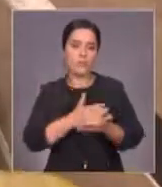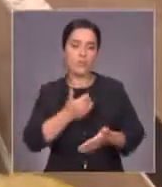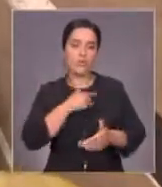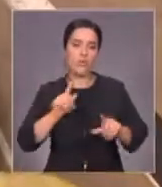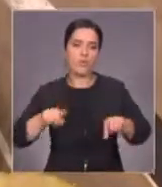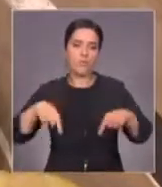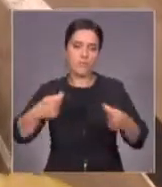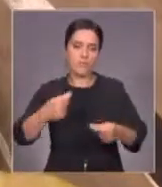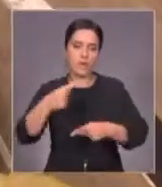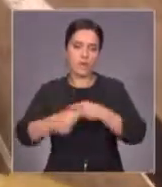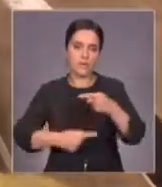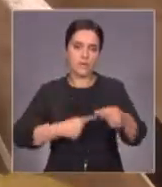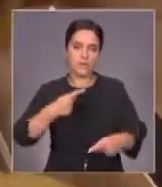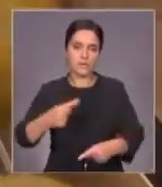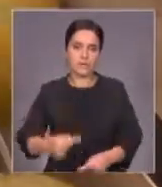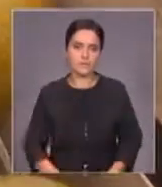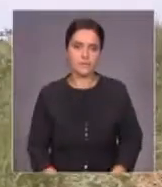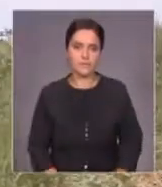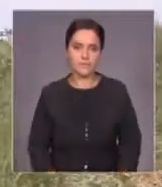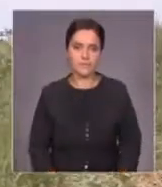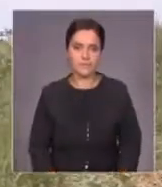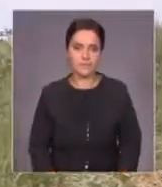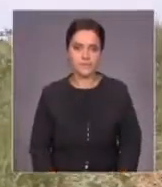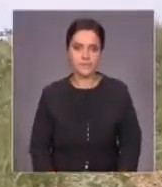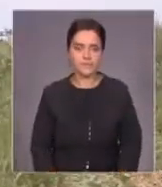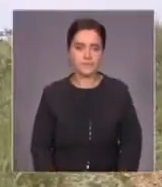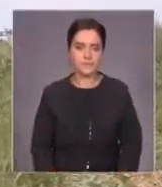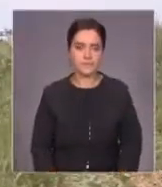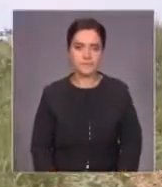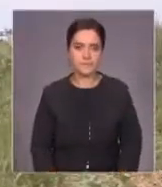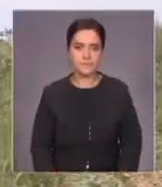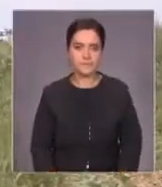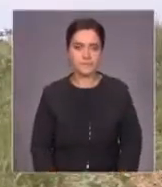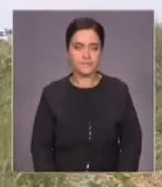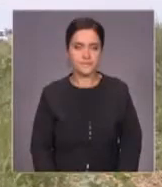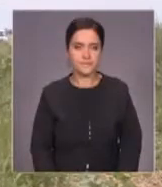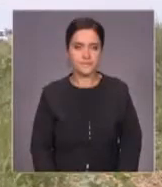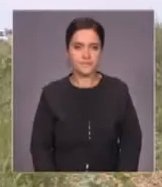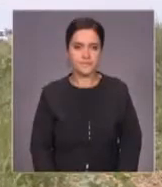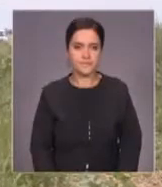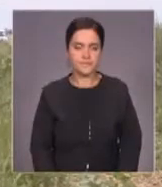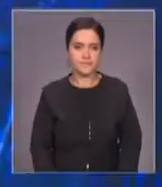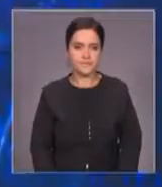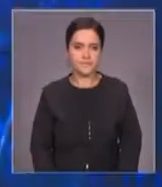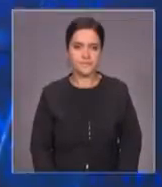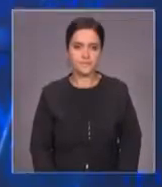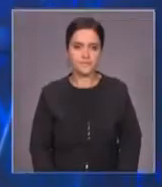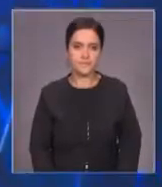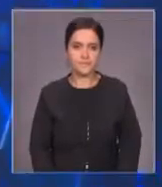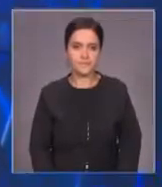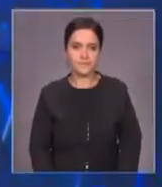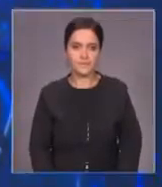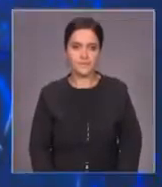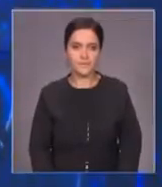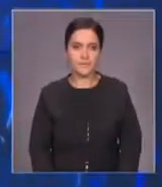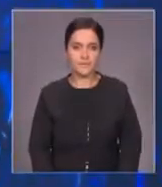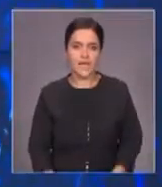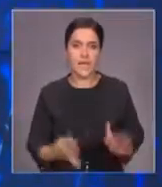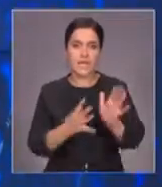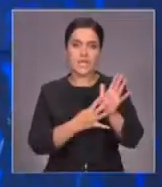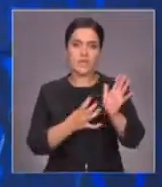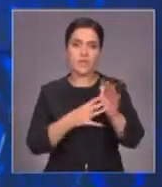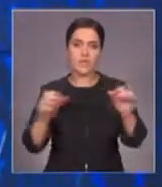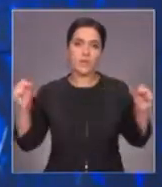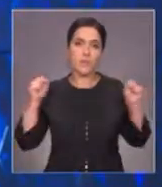передать его потомкам. Лейла Уэс, Вайбек Даутов, Октюбинская область, 24КЗ. Больше 900